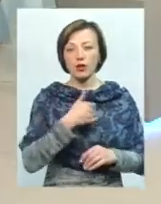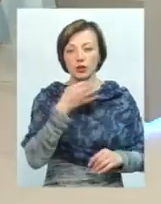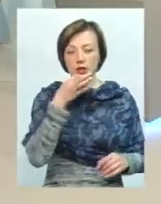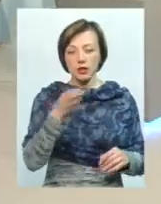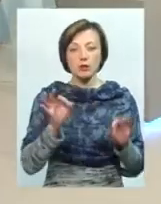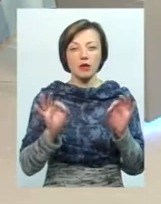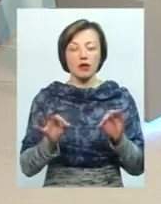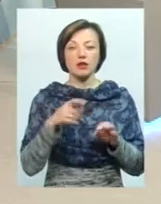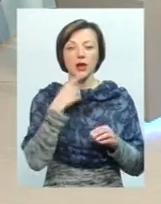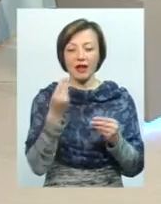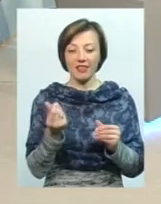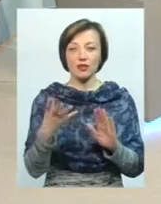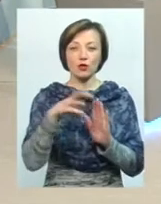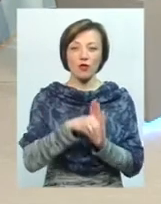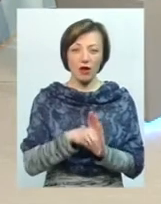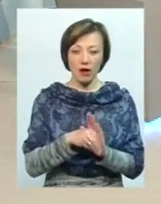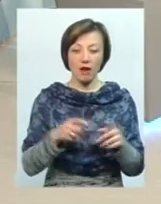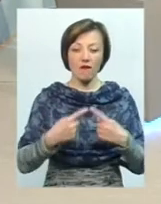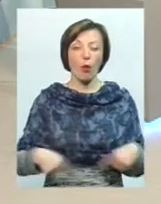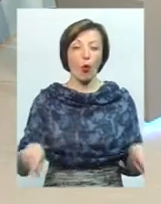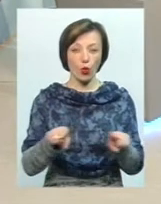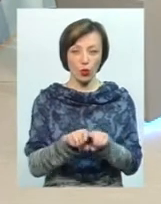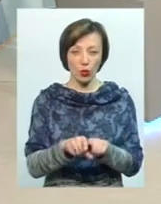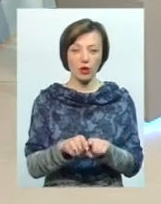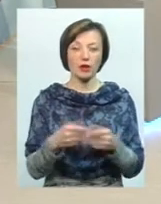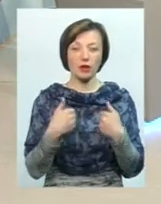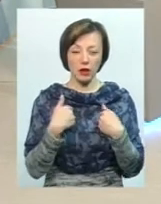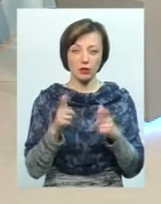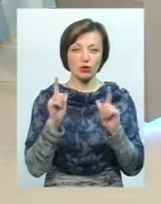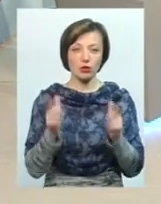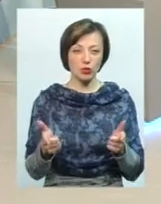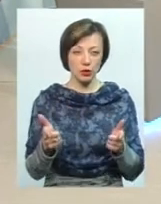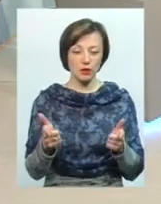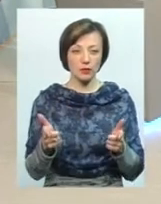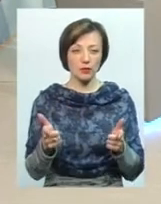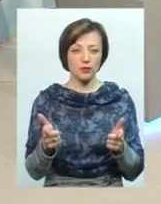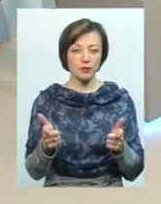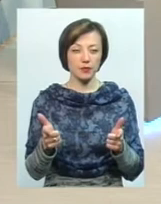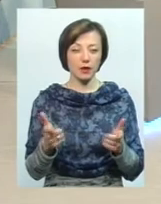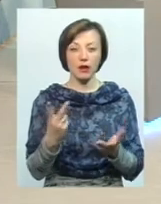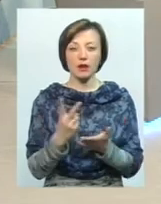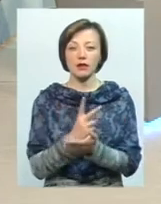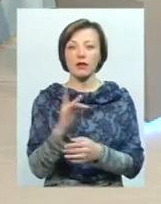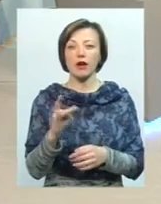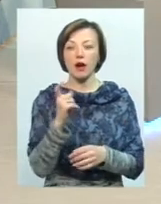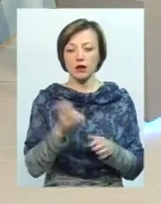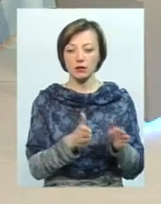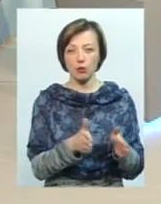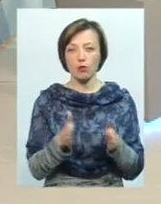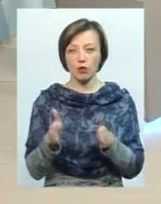абсолютно вірно, що до інвестування в округ, я з цим абсолютно згоден, тому що два рази я поспіль,